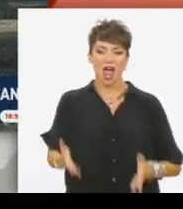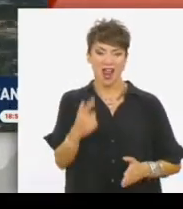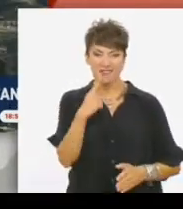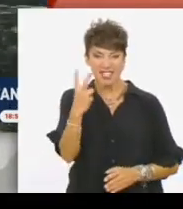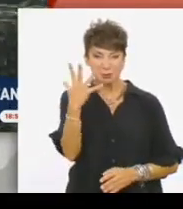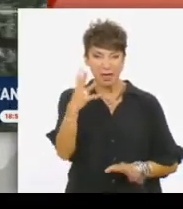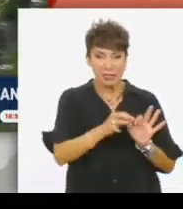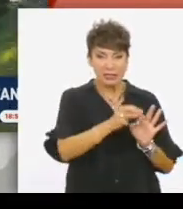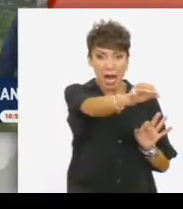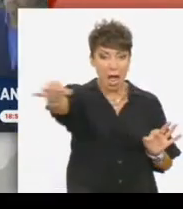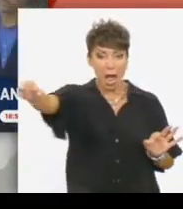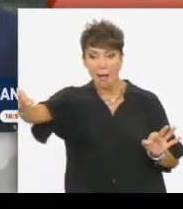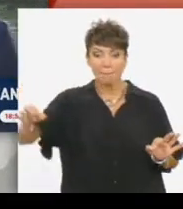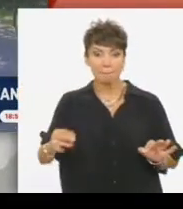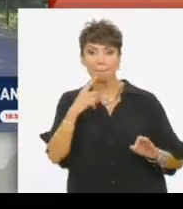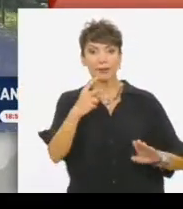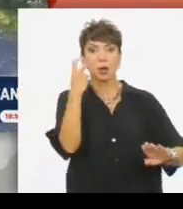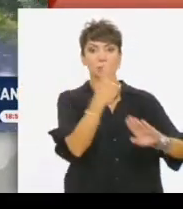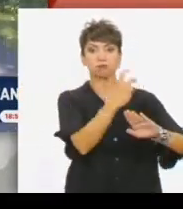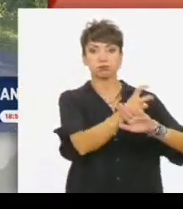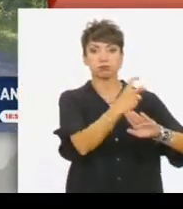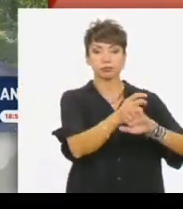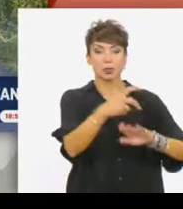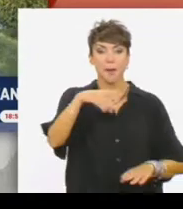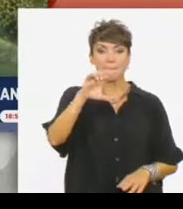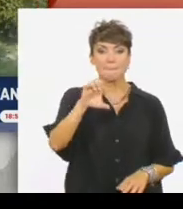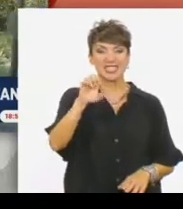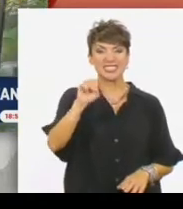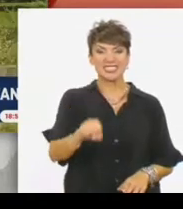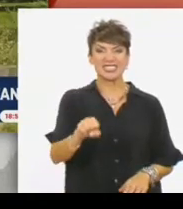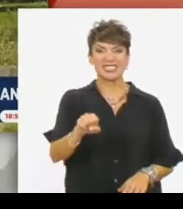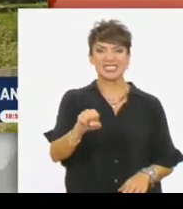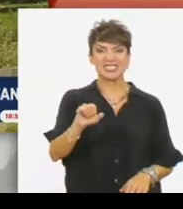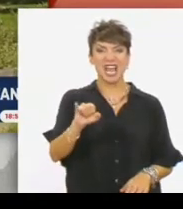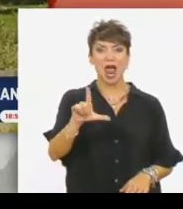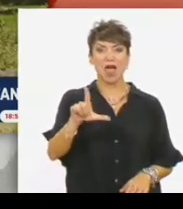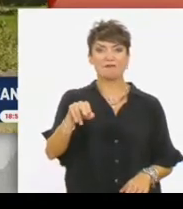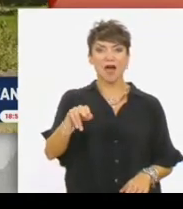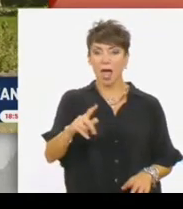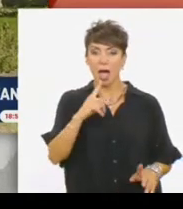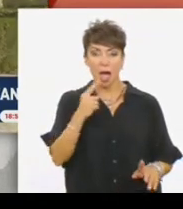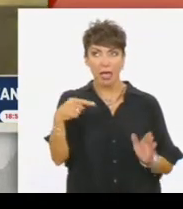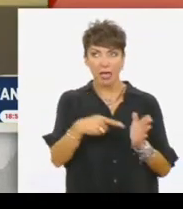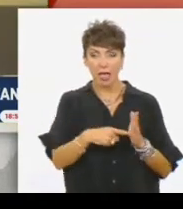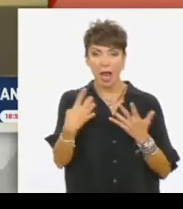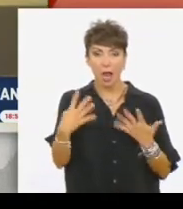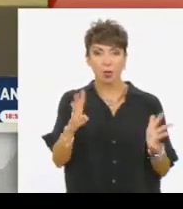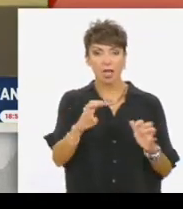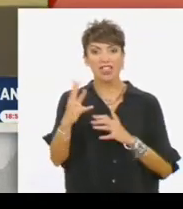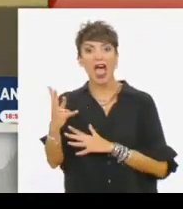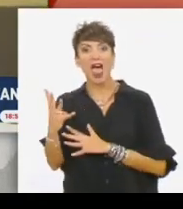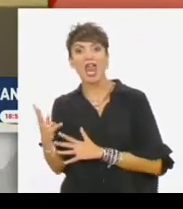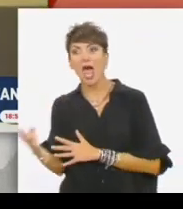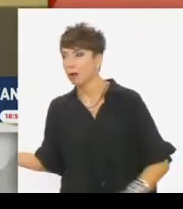25 στρεμάτων στις πλαγιές των βουνών Πόκονος, στην Πεσσιλβάνια των Ηνωμένων Πολιτειών, ζει από το 1999 ο Φετουλάχ